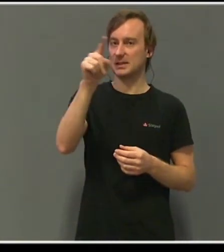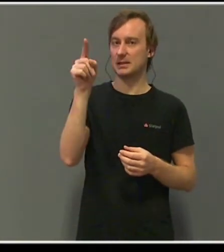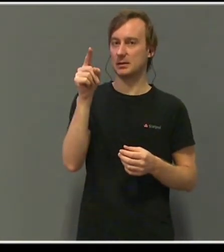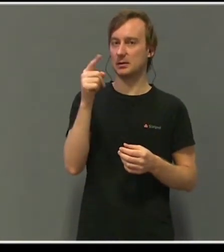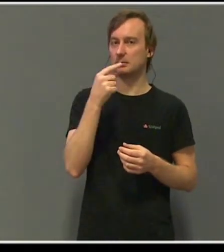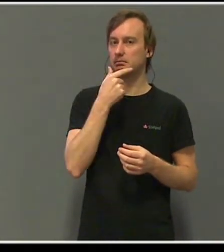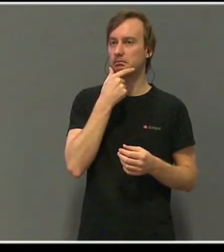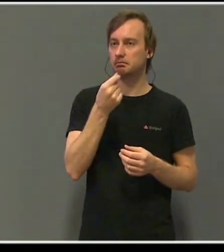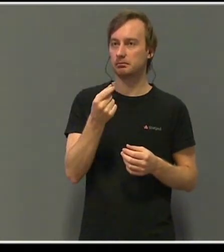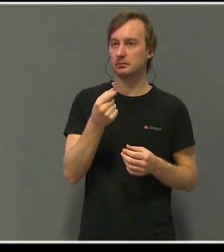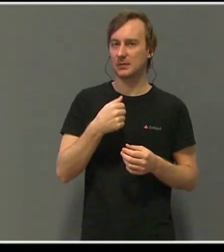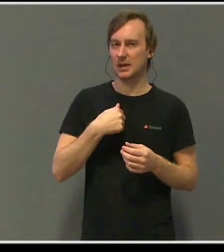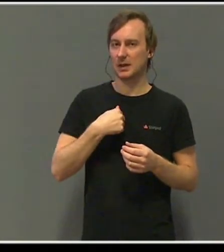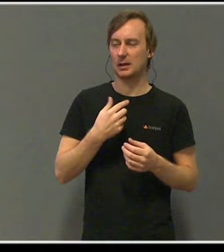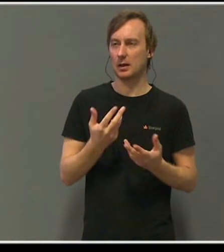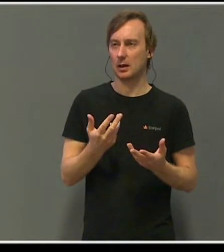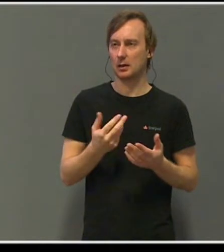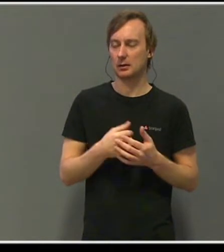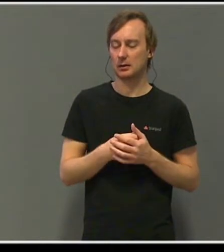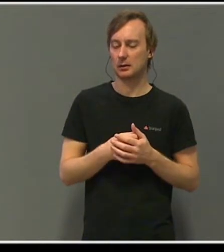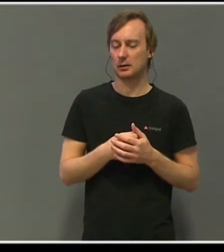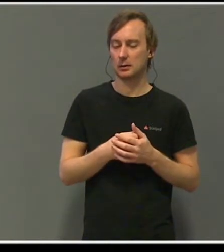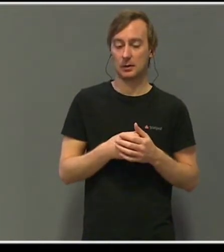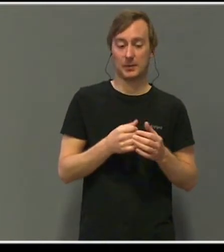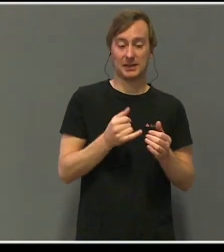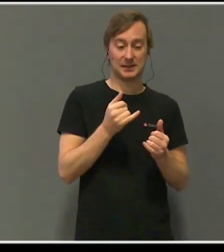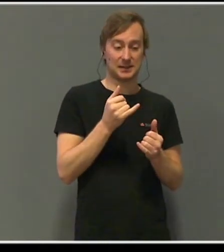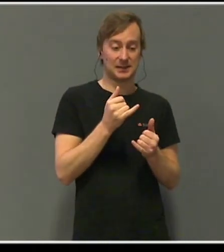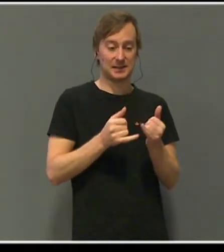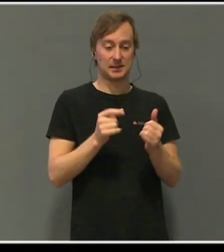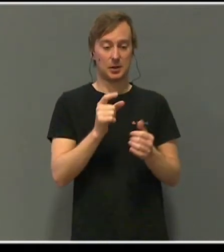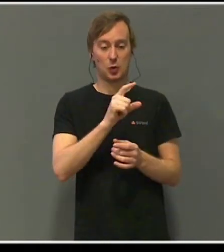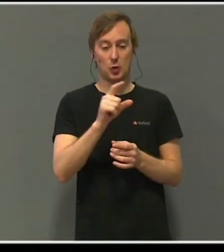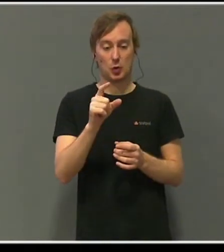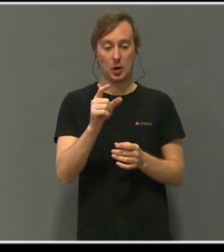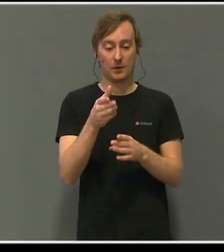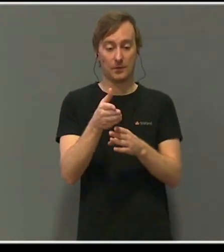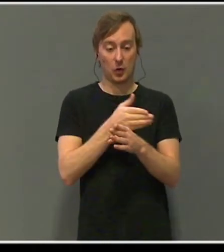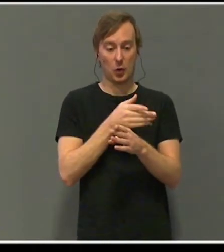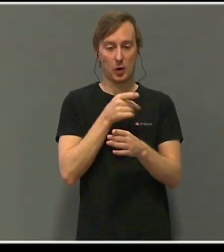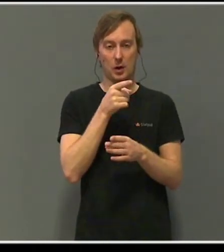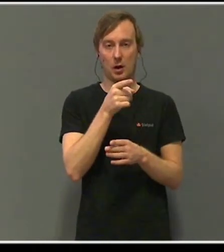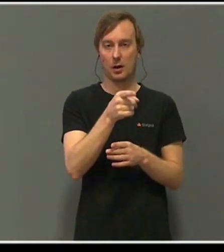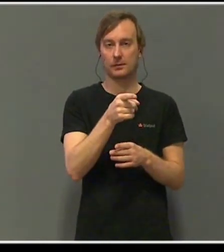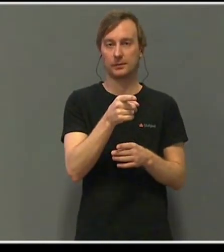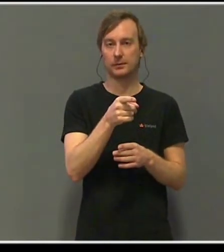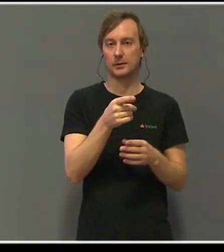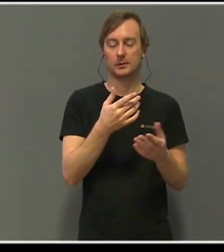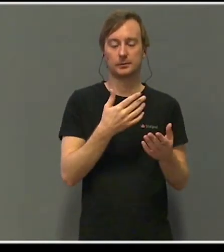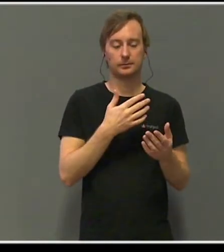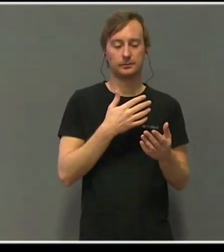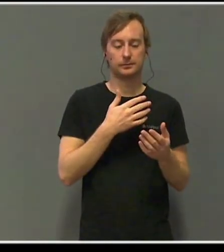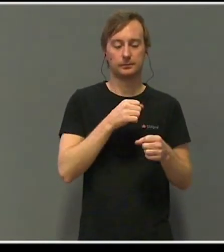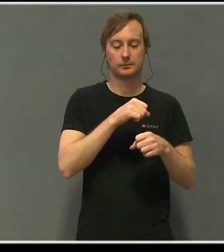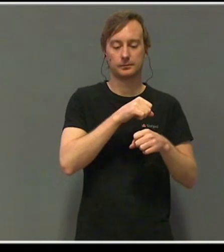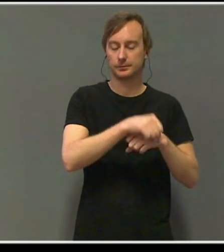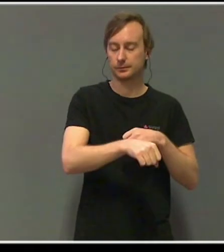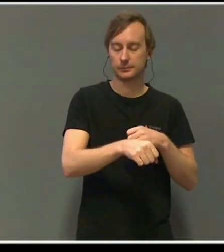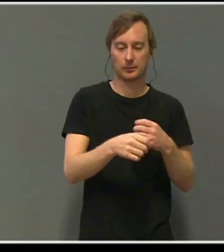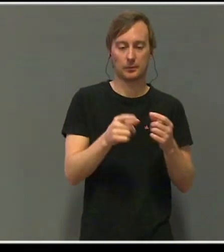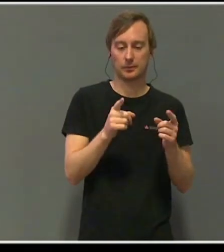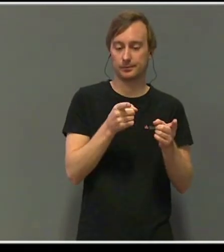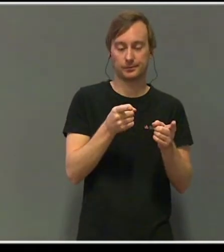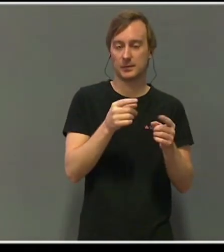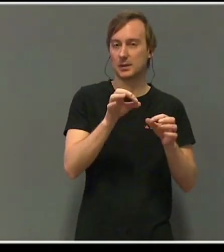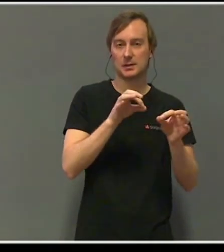Den siste uka hadde ikke Mats spilt. Han hadde vært forsvekket. De måtte vel begynne å lure på hvorfor han ikke logget seg på